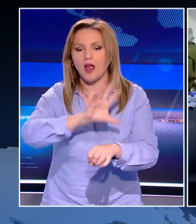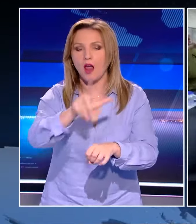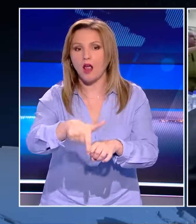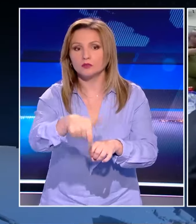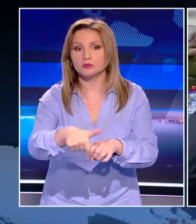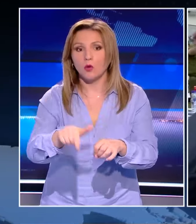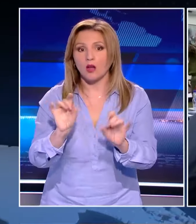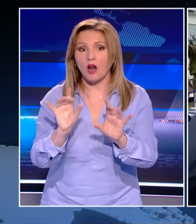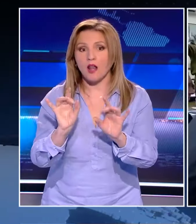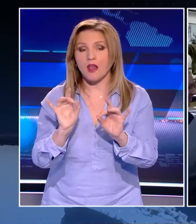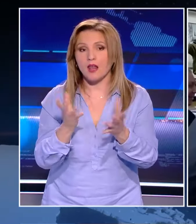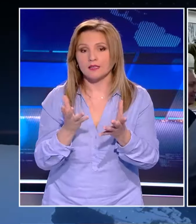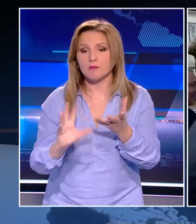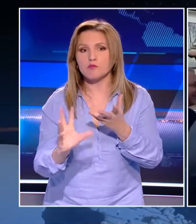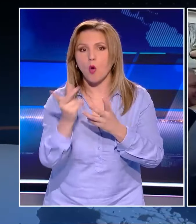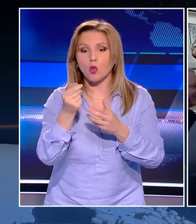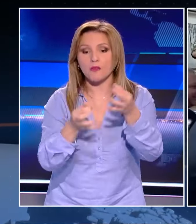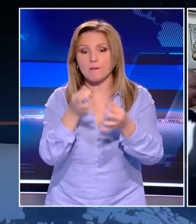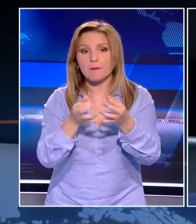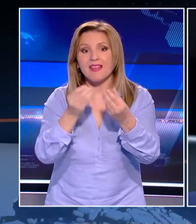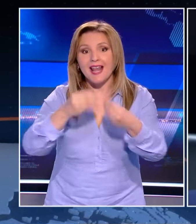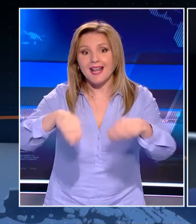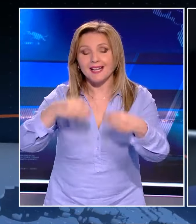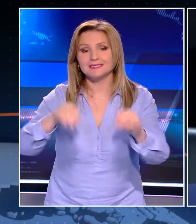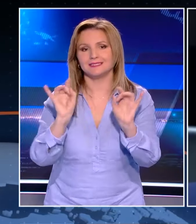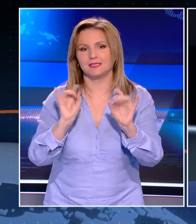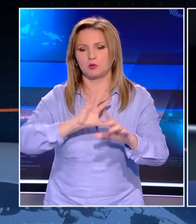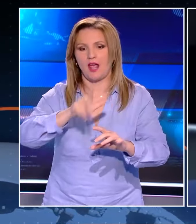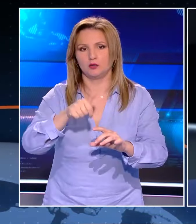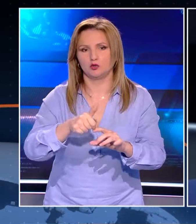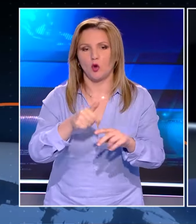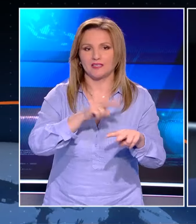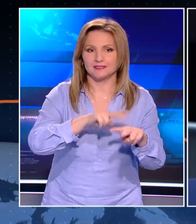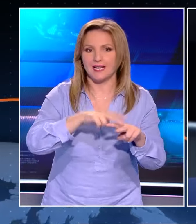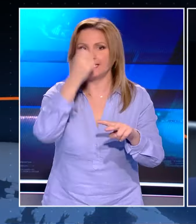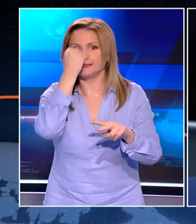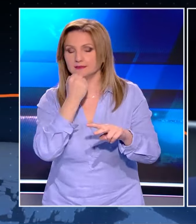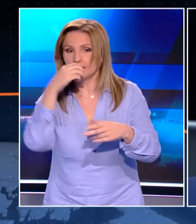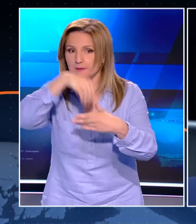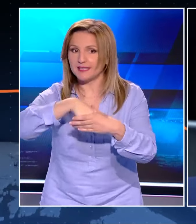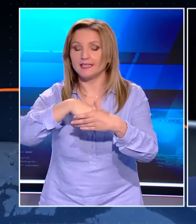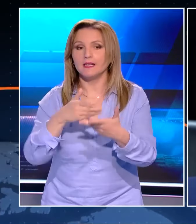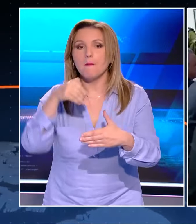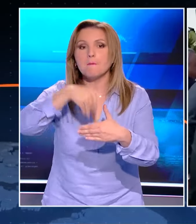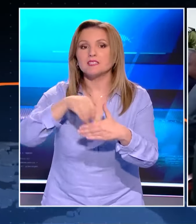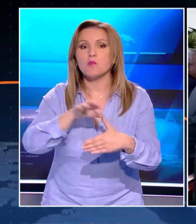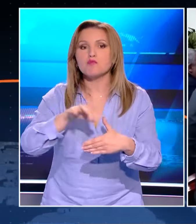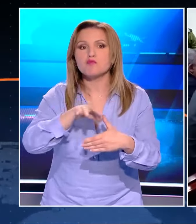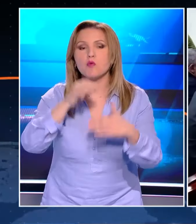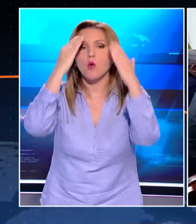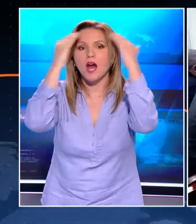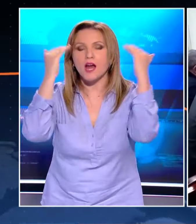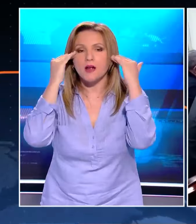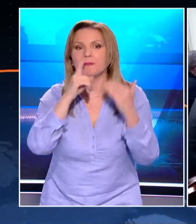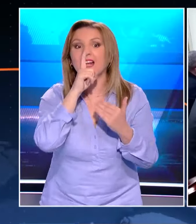υπάρχει κανένα σημάδι προόδου στις διαπραγματεύσεις με τη Χαμάς στο Κάιρο στις οποίες συμμετέχουν όπως έχουν πει και το Κατάρ